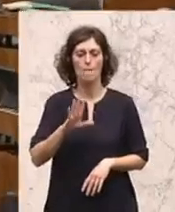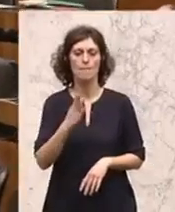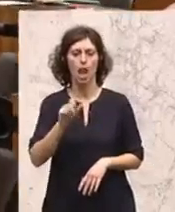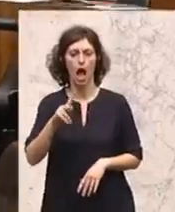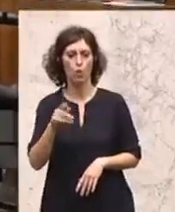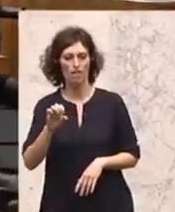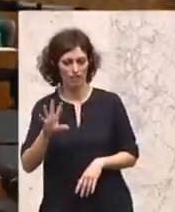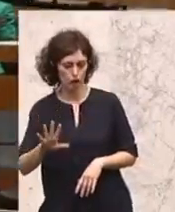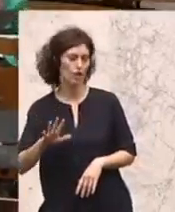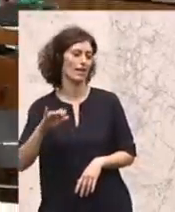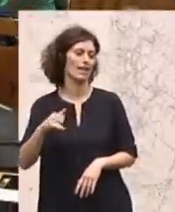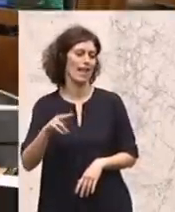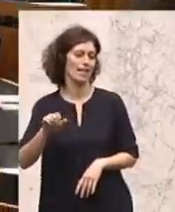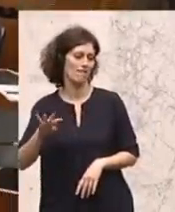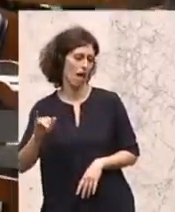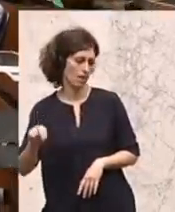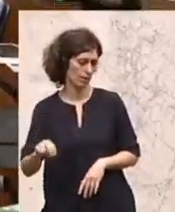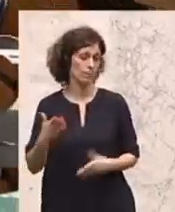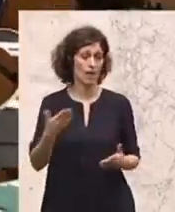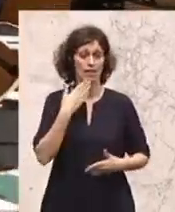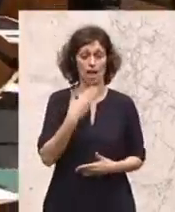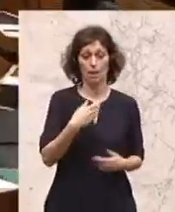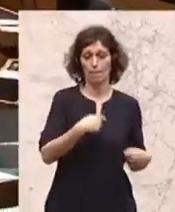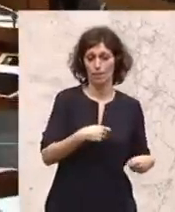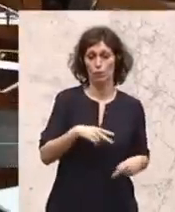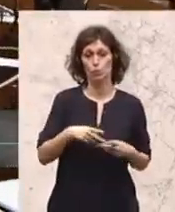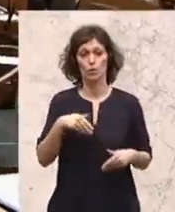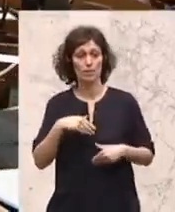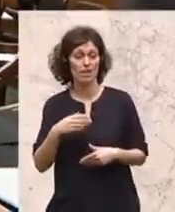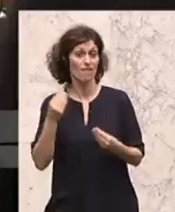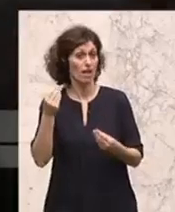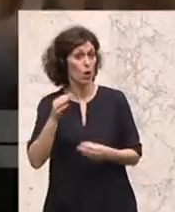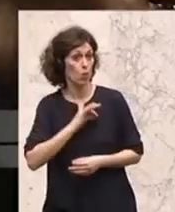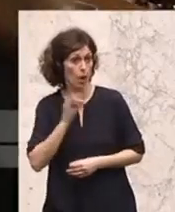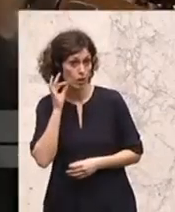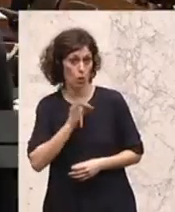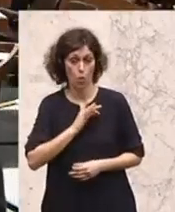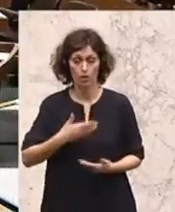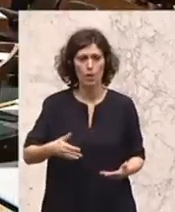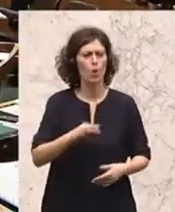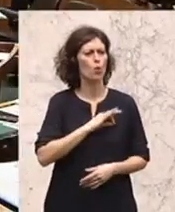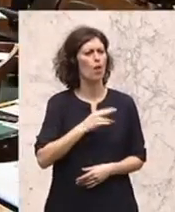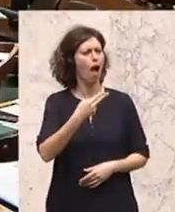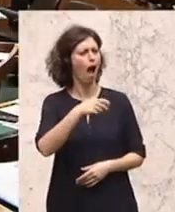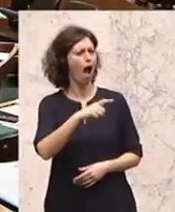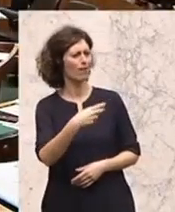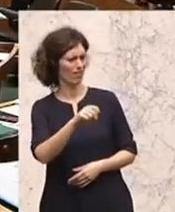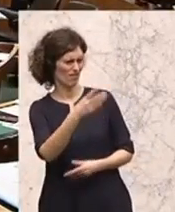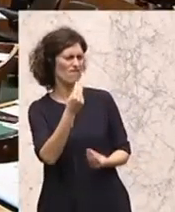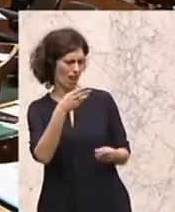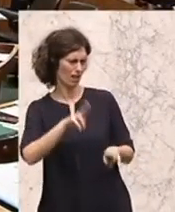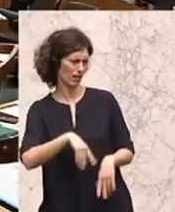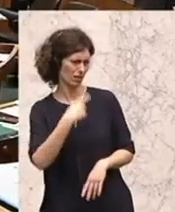Nächste Rednerin Dagmar Belakowitsch, Jenewein von der FPÖ. Herr Kollege Hagen, ja, Sie haben vieles Richtiges gesagt.